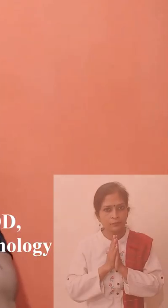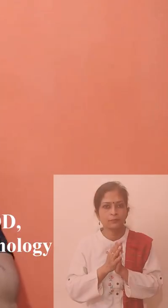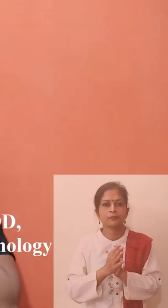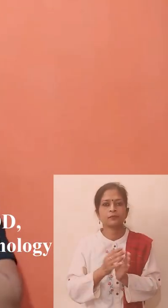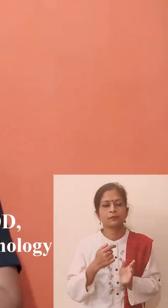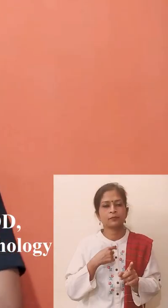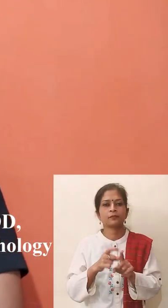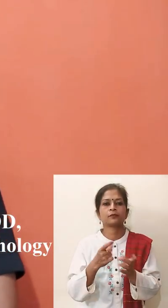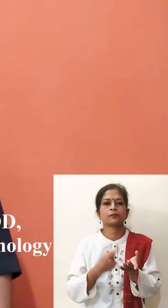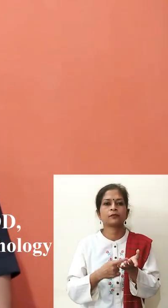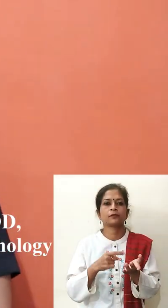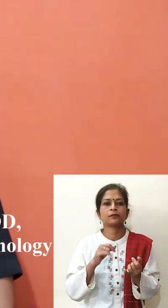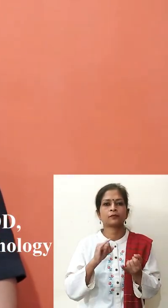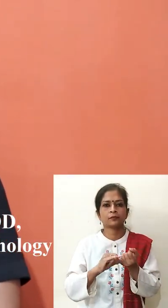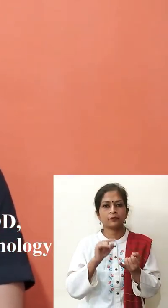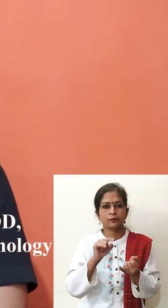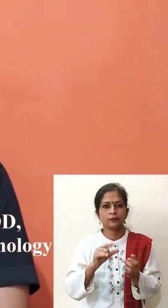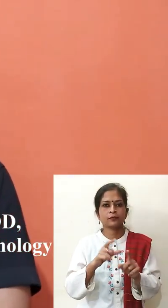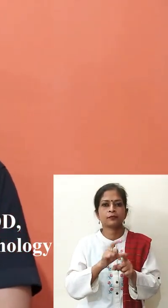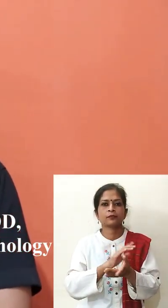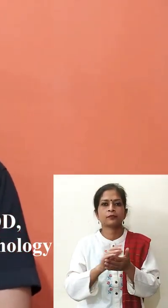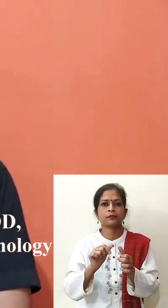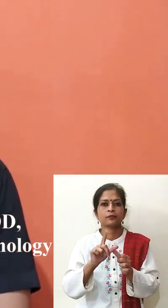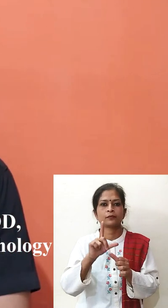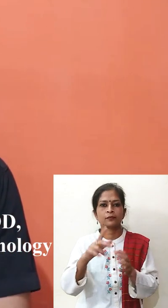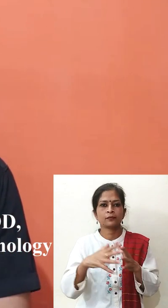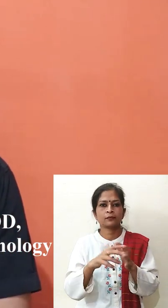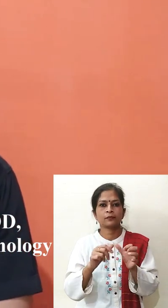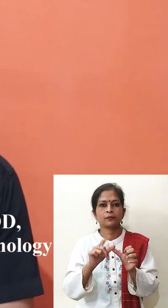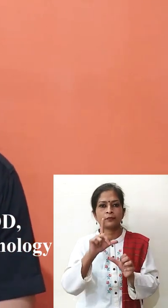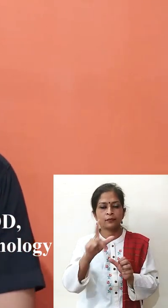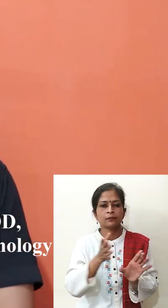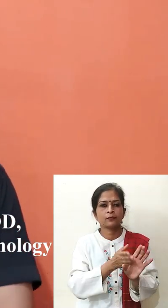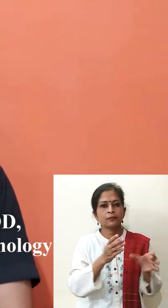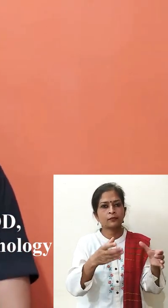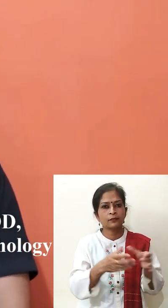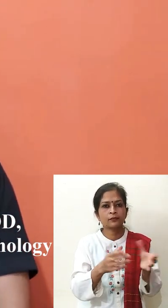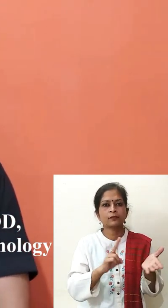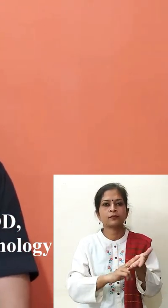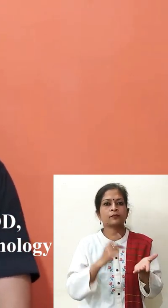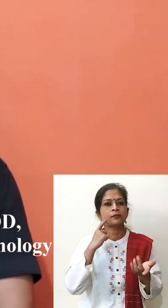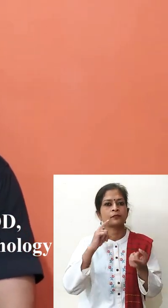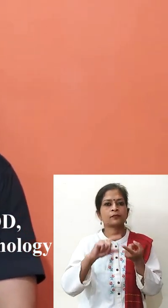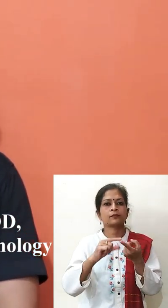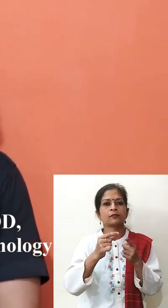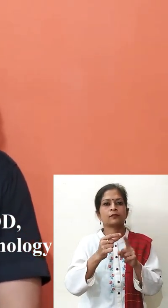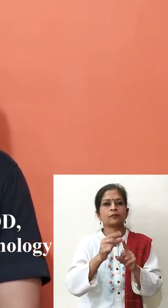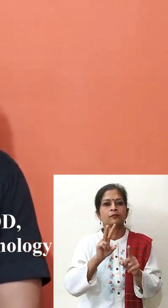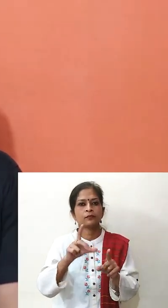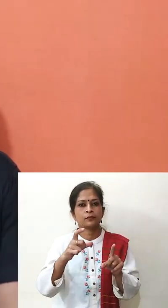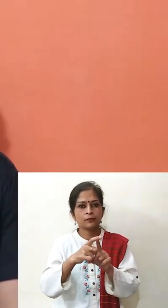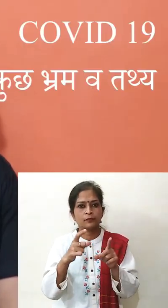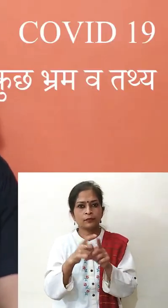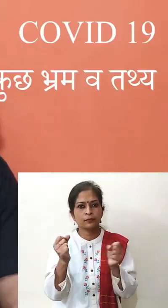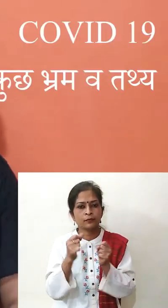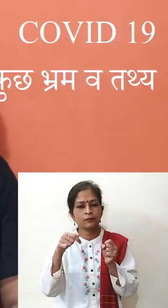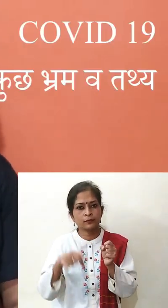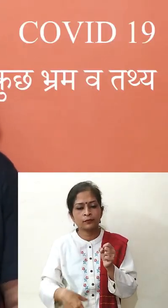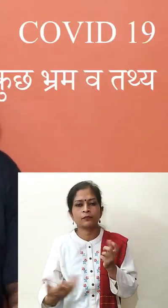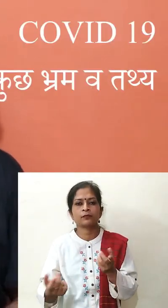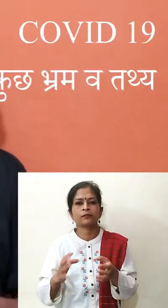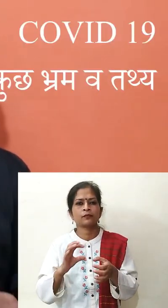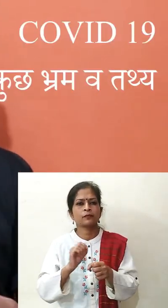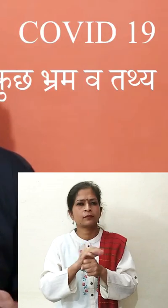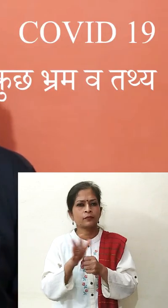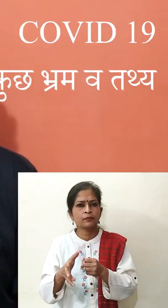नमस्कार, मैं डॉक्टर सुरिंद धालवाल असिस्टन प्रोफेसर क्लिनिकल साइकॉलजी निपविड देरा दुम से COVID-19 के संबंद में कुछ